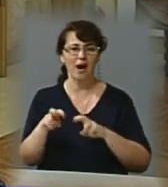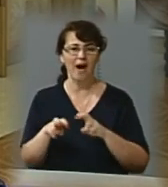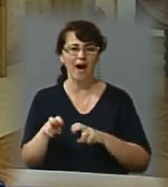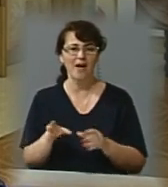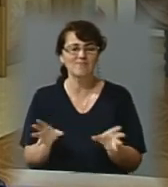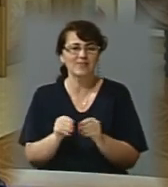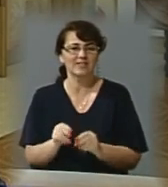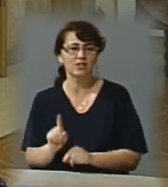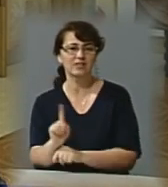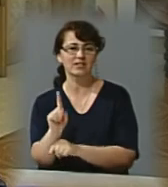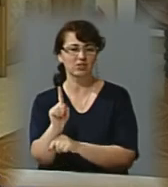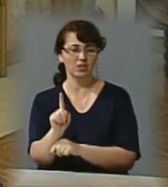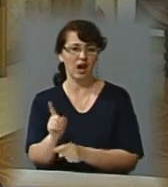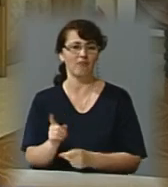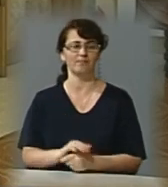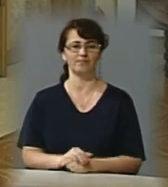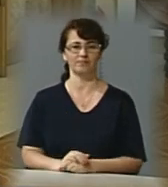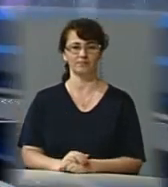піаністка Мар'яна Гомецька.